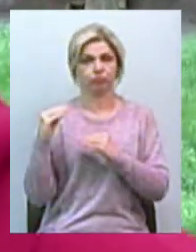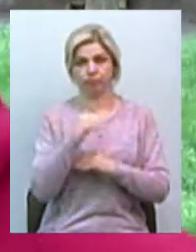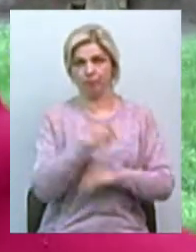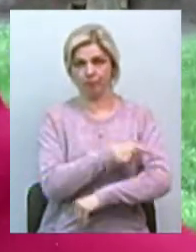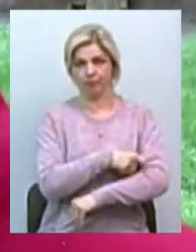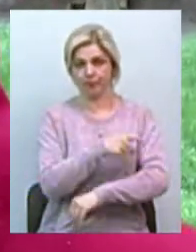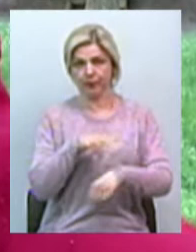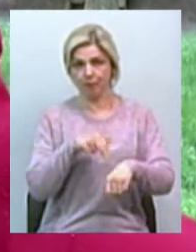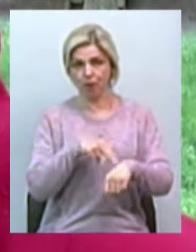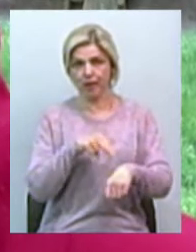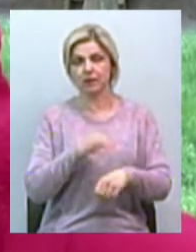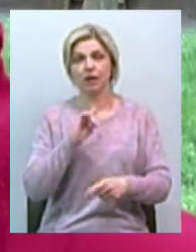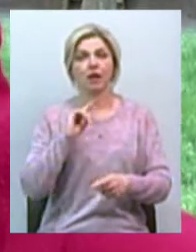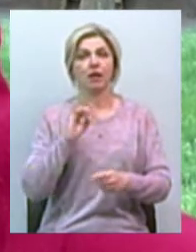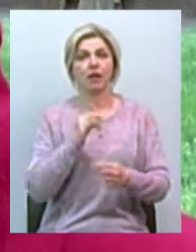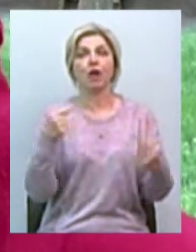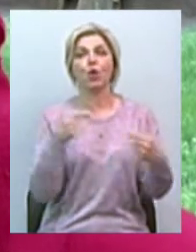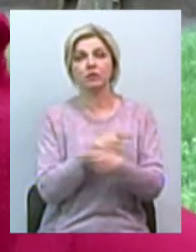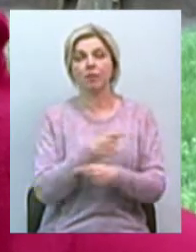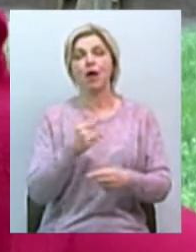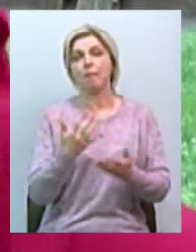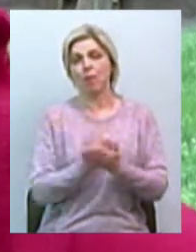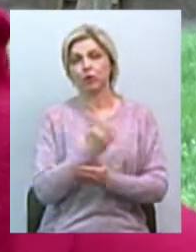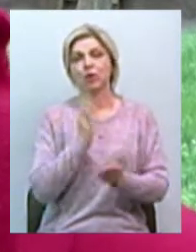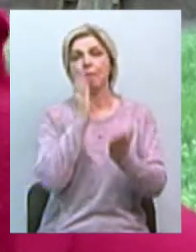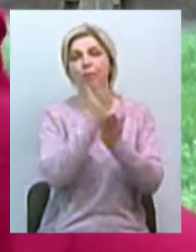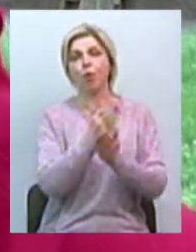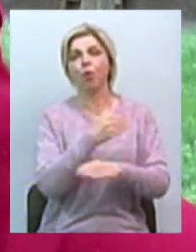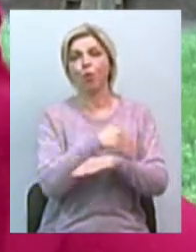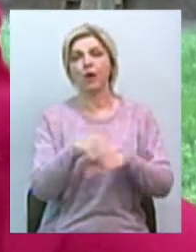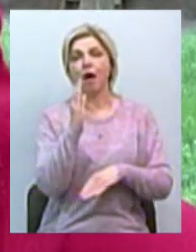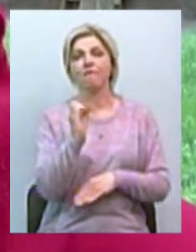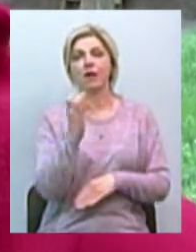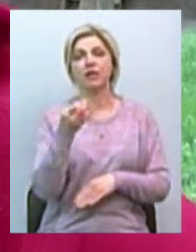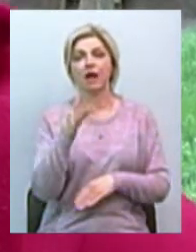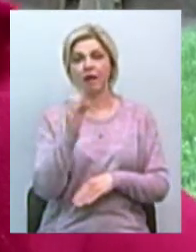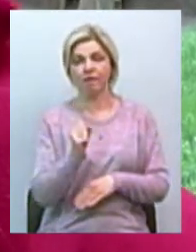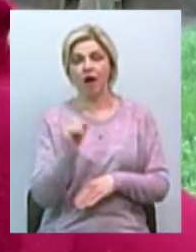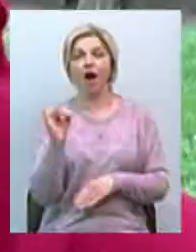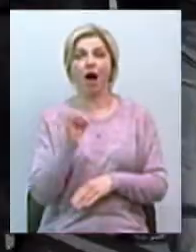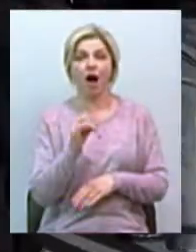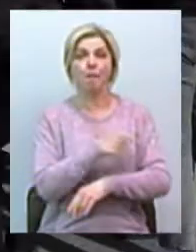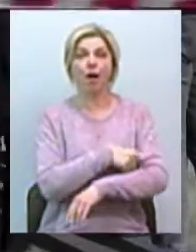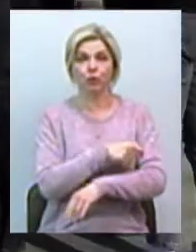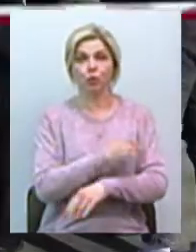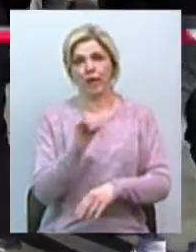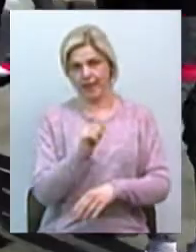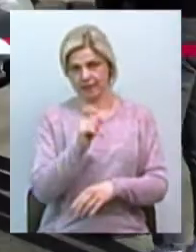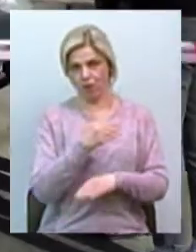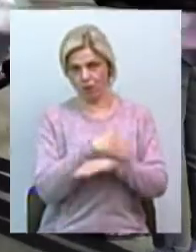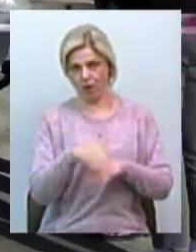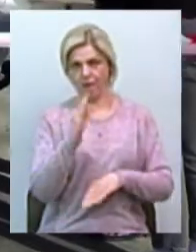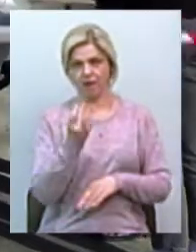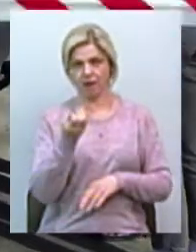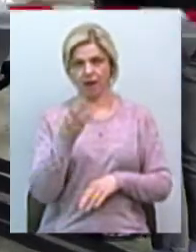Вони розминулись. Виходить, нападники поїхали в сторону Васляєва. А патруль приїхав зі сторони Васляєва. Попередньо правоохоронці